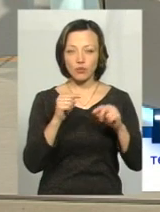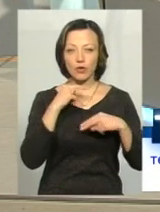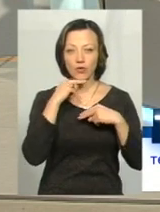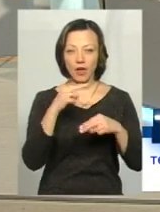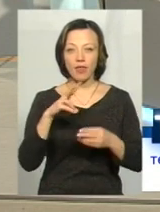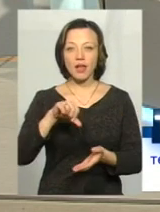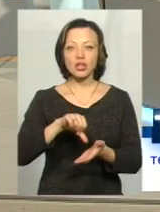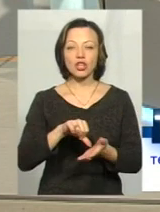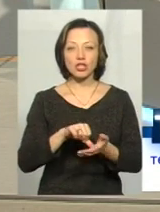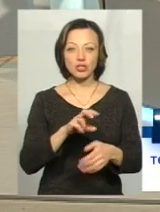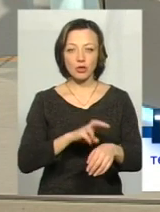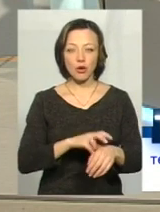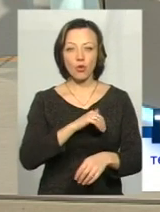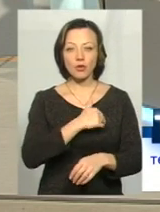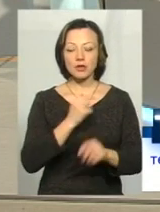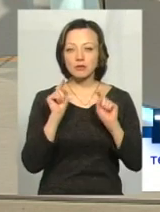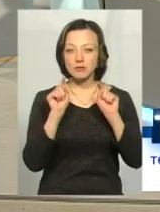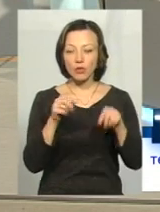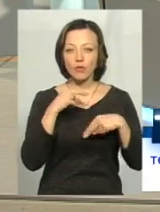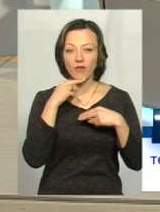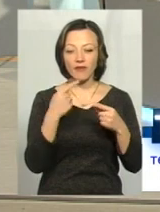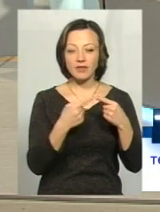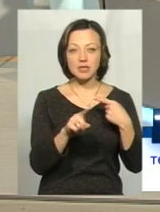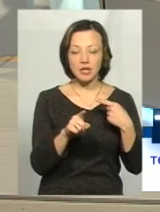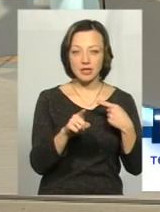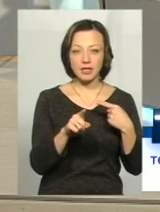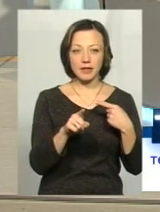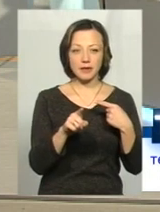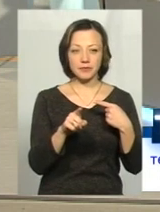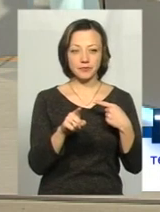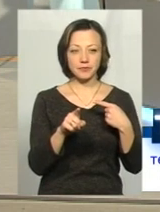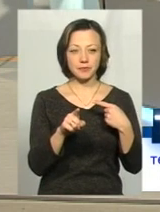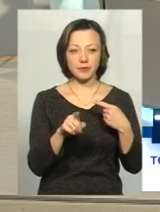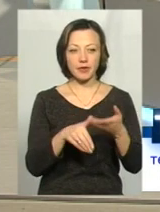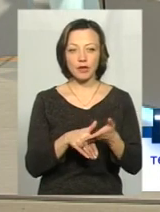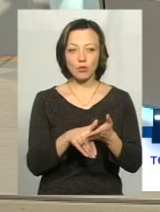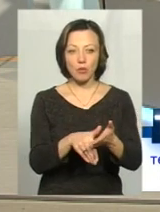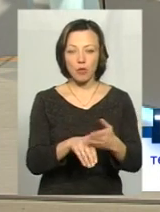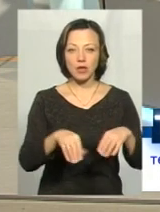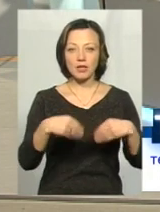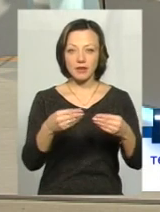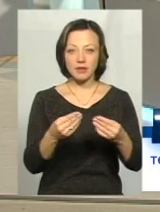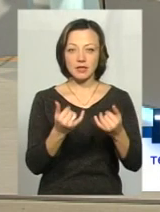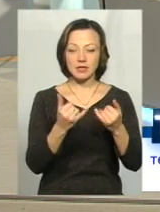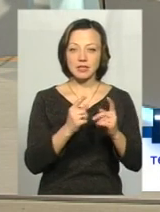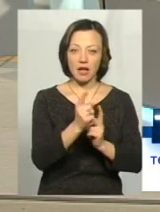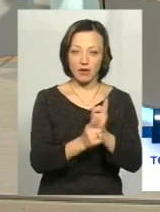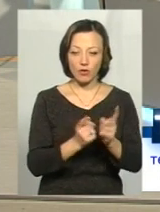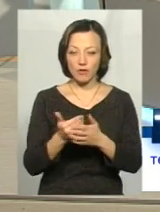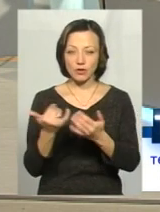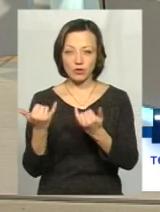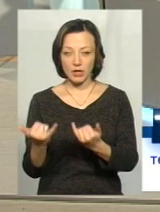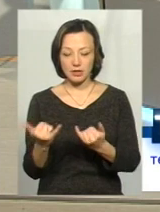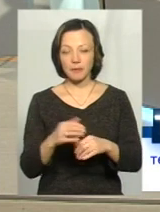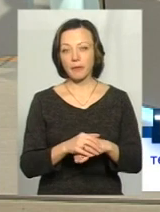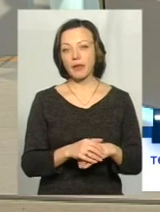увагу на дільнич. Хотіла б також звернути увагу, чим відрізняється допомога, яка буде надавати за реформи, від сучасної. На